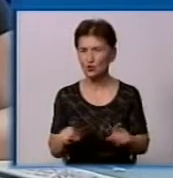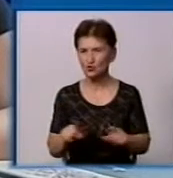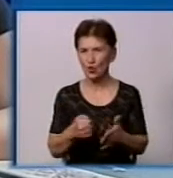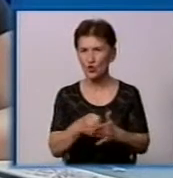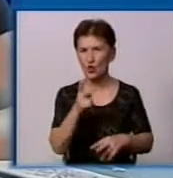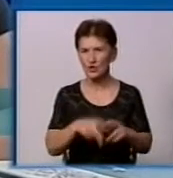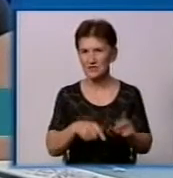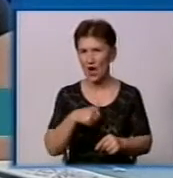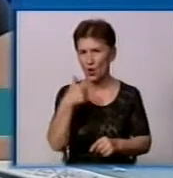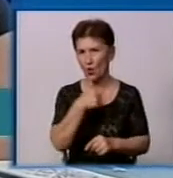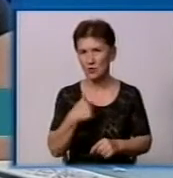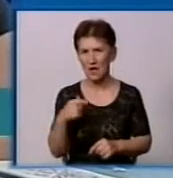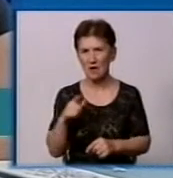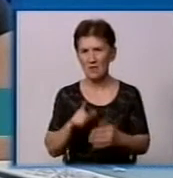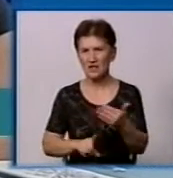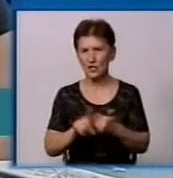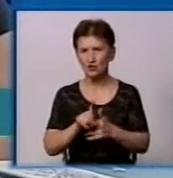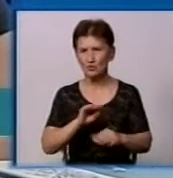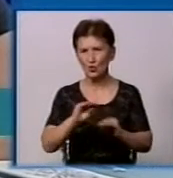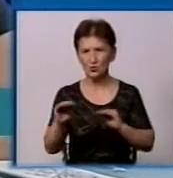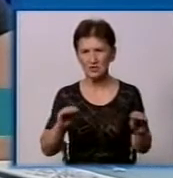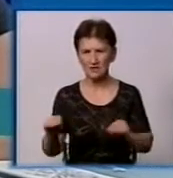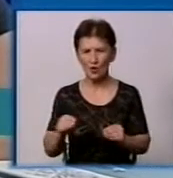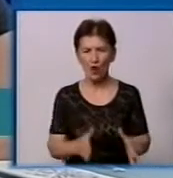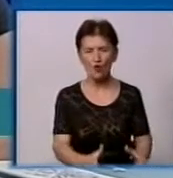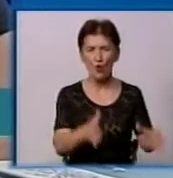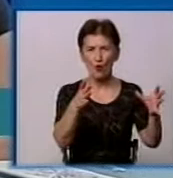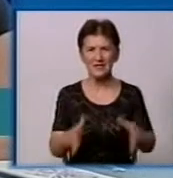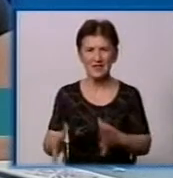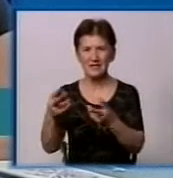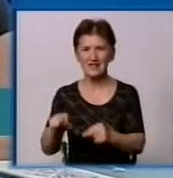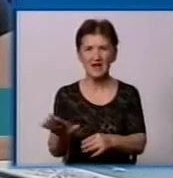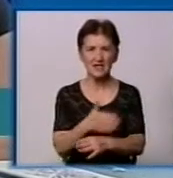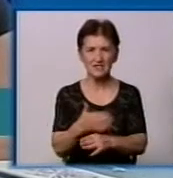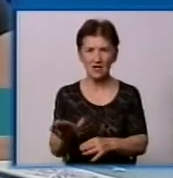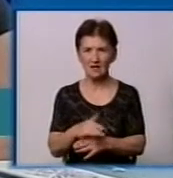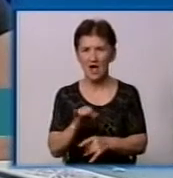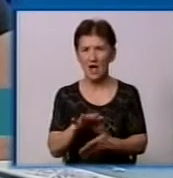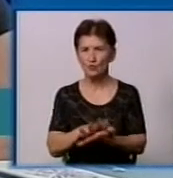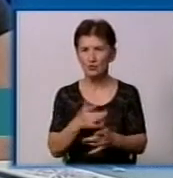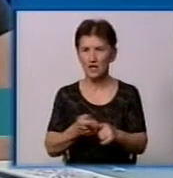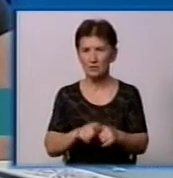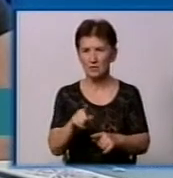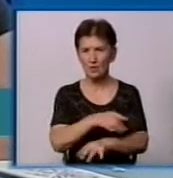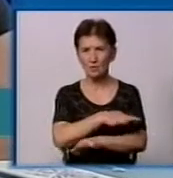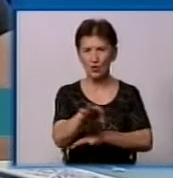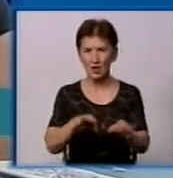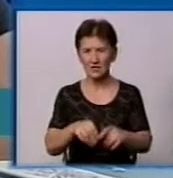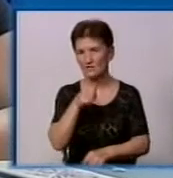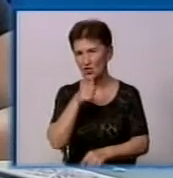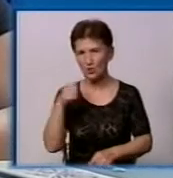кінця року ми почнемо встановлювати контейнери для роздільного збору мусора і продлимо цей проєкт в следующий рік.